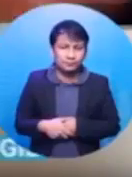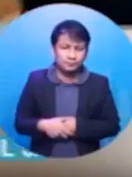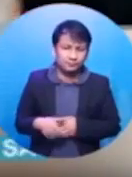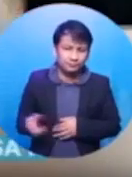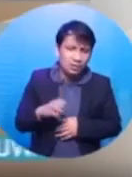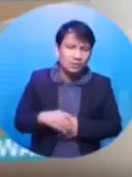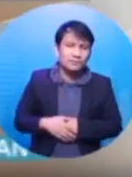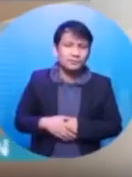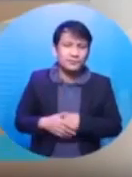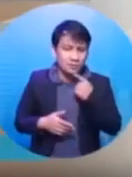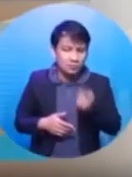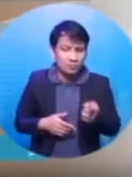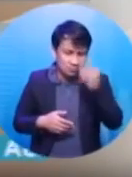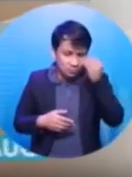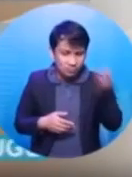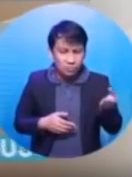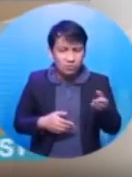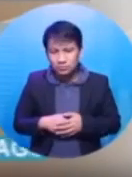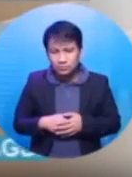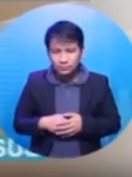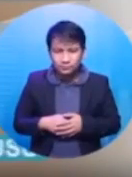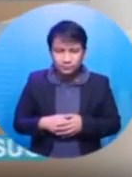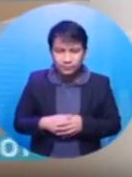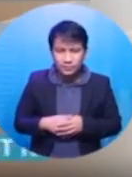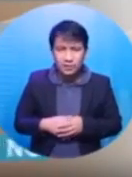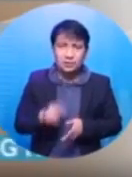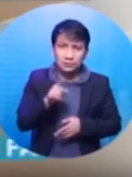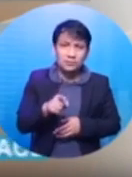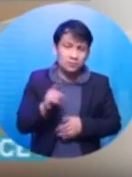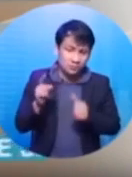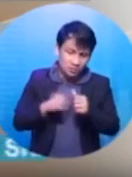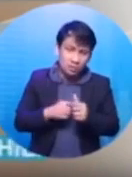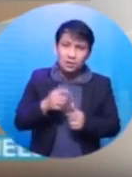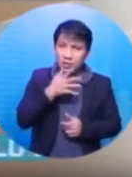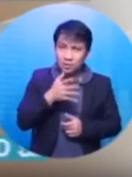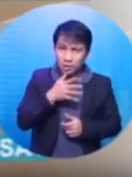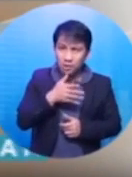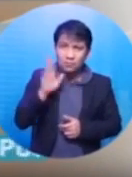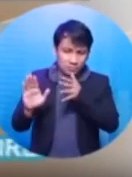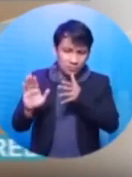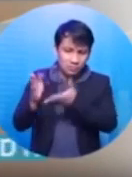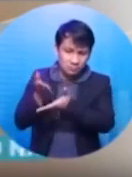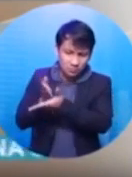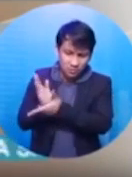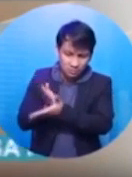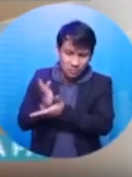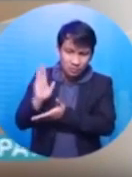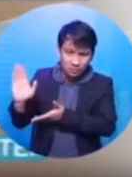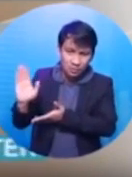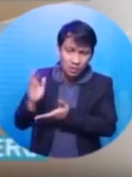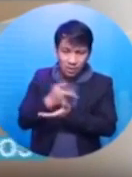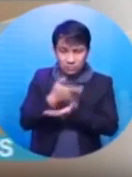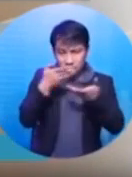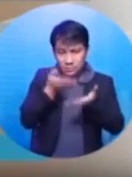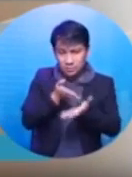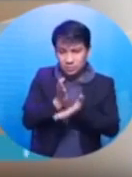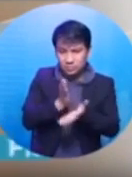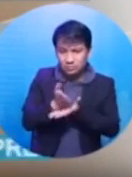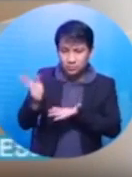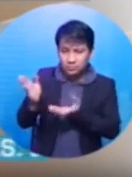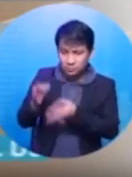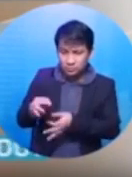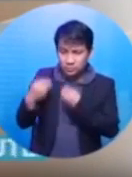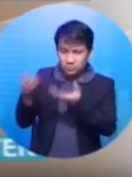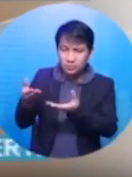Miss Karen, nasabi ko na kanina, ulitin ko, nanay mo yan. May karapatan siyang pagsabihan, kalalo na kung nalalagay sa kahiyan,